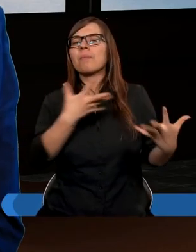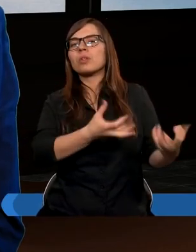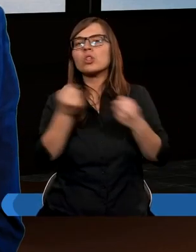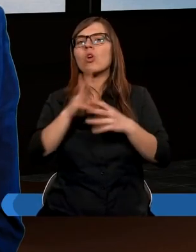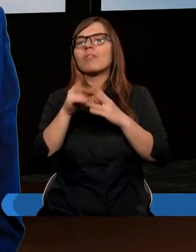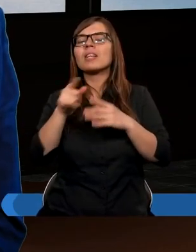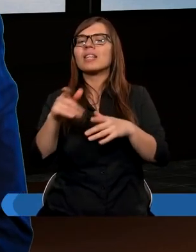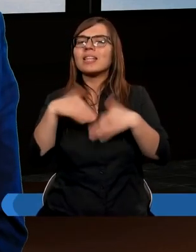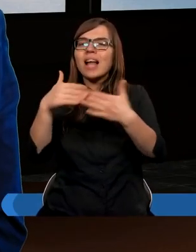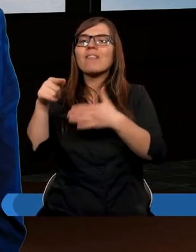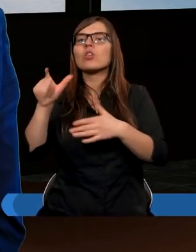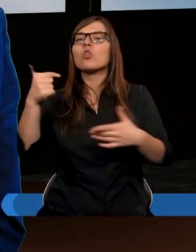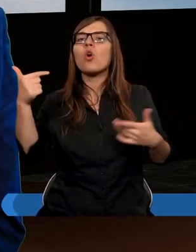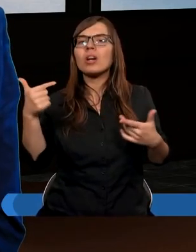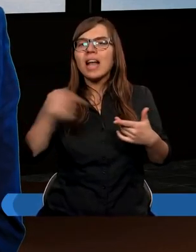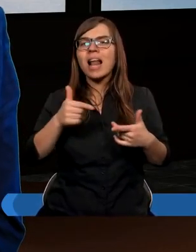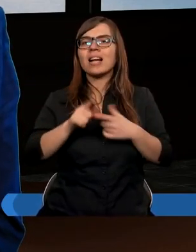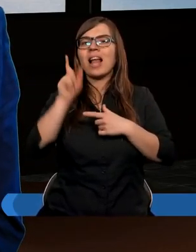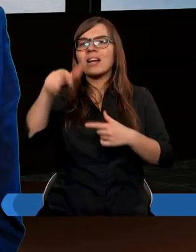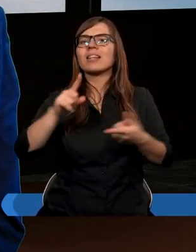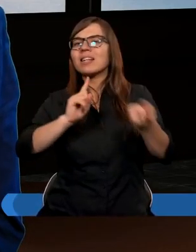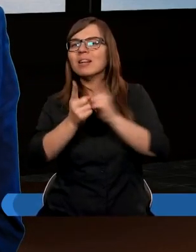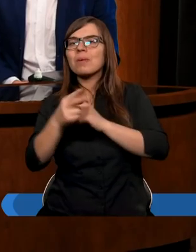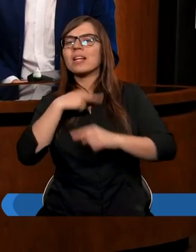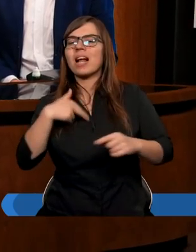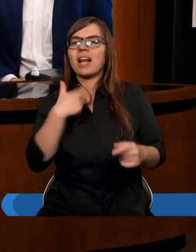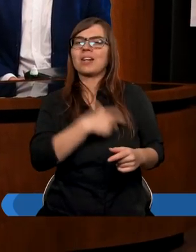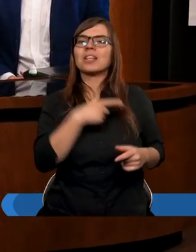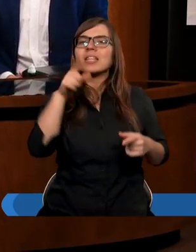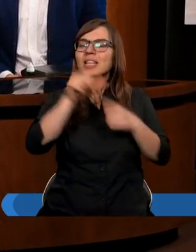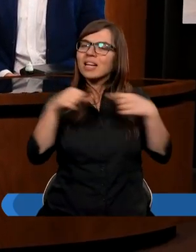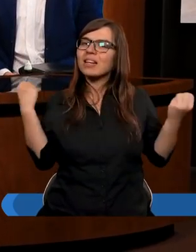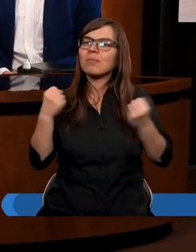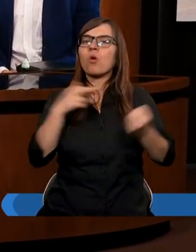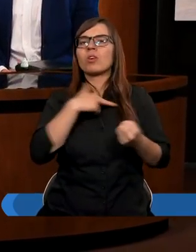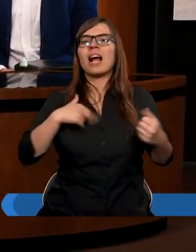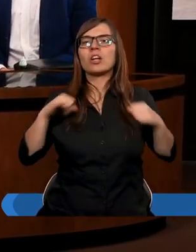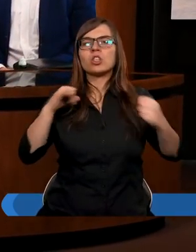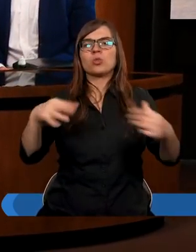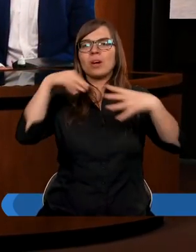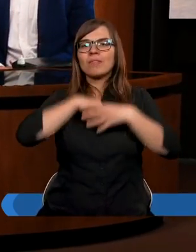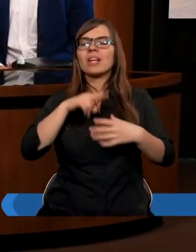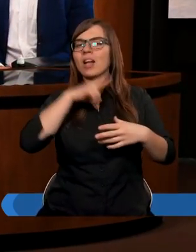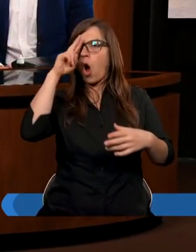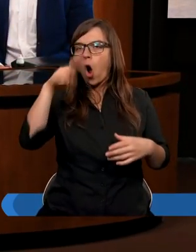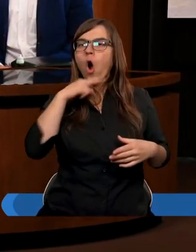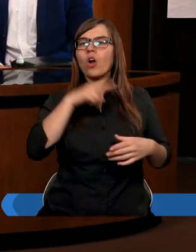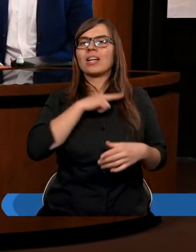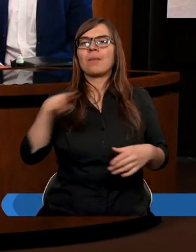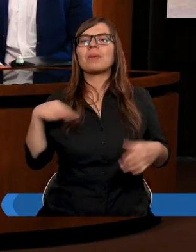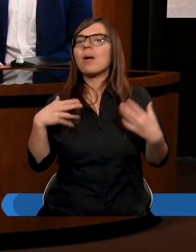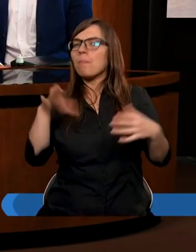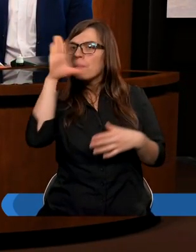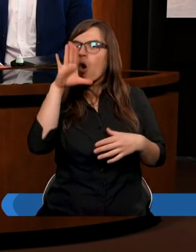poznawać. Inspiruj nas i Panie zmieniaj nasze serca, bo Ty jesteś naszą mocą, Ty jesteś naszą siłą, Ty jesteś naszym Ojcem, naszym